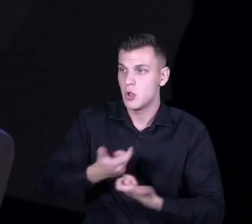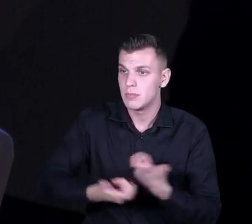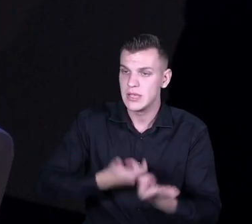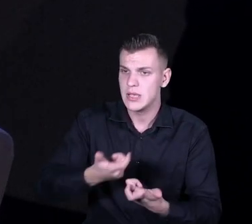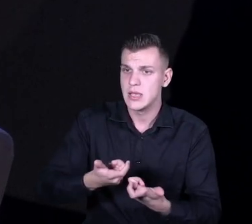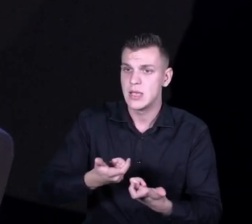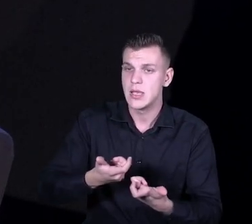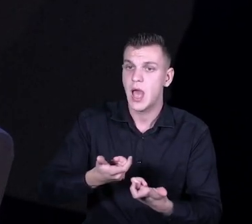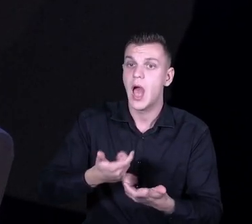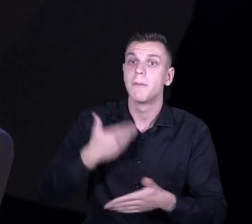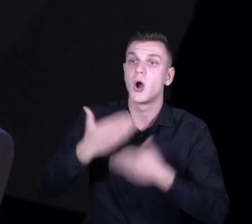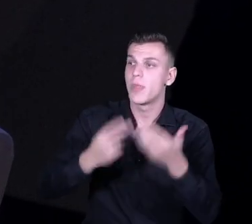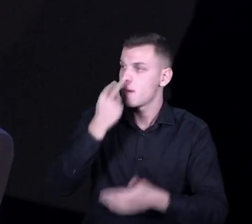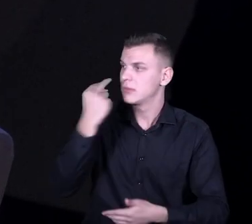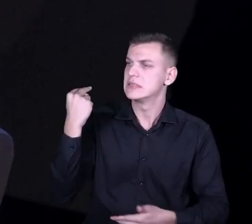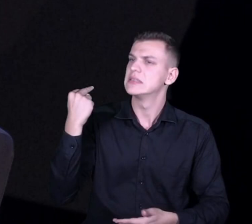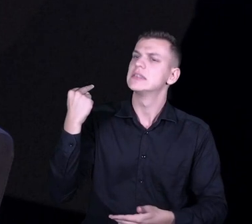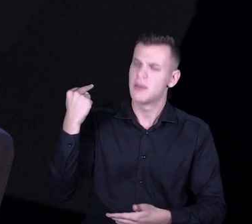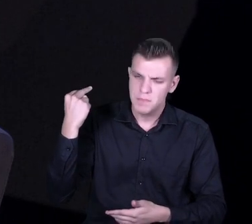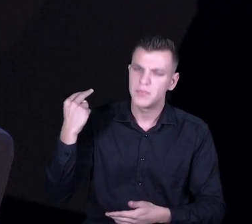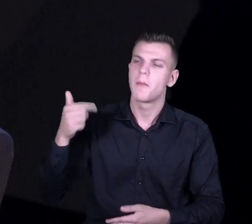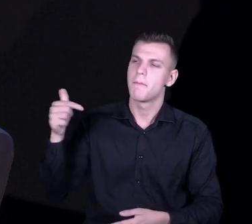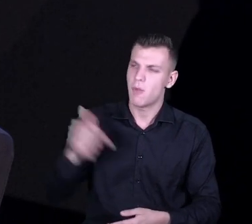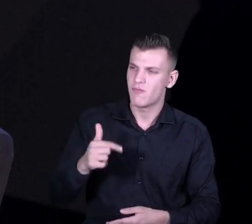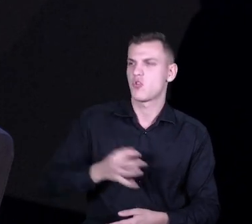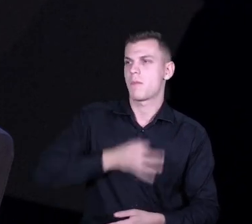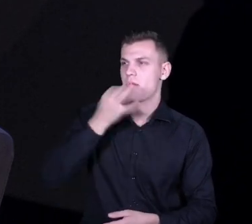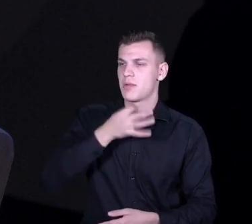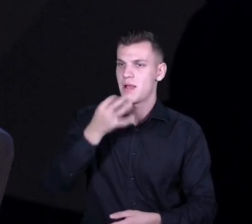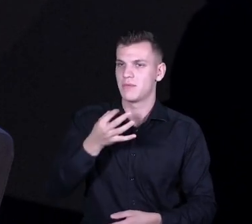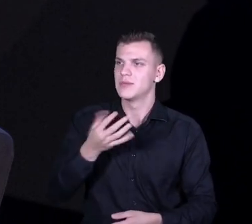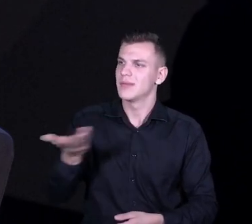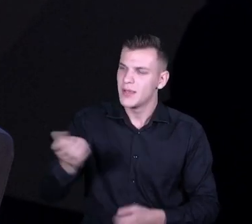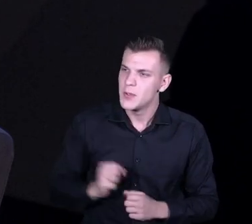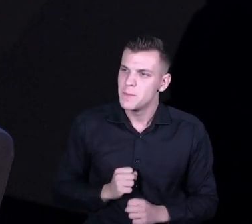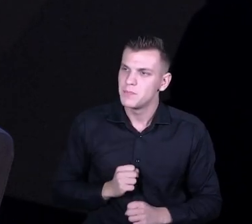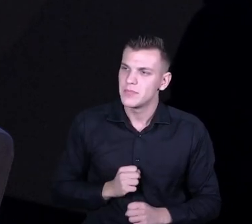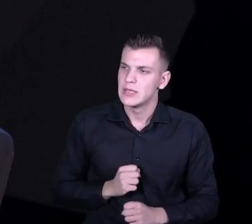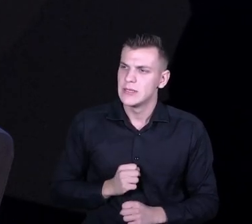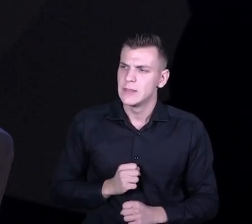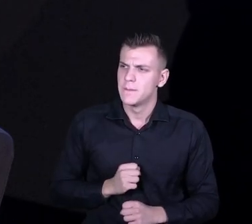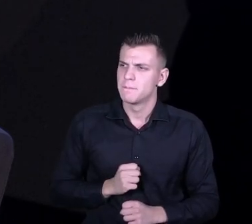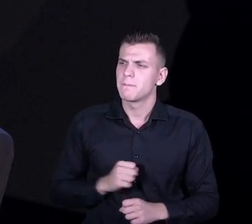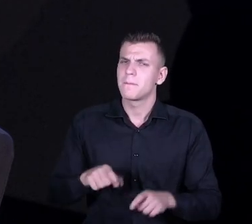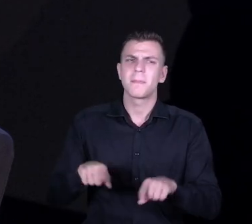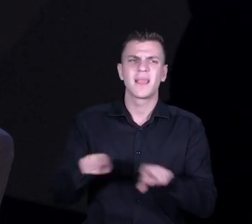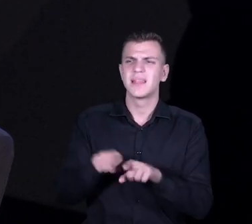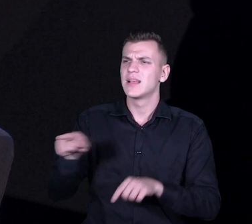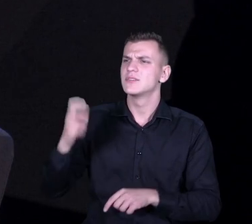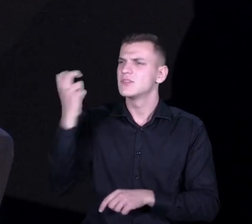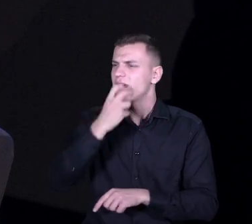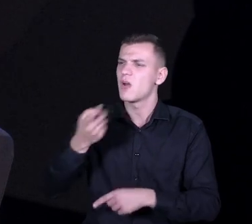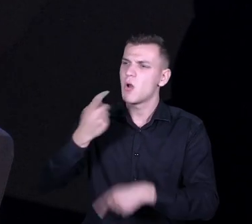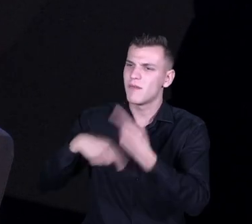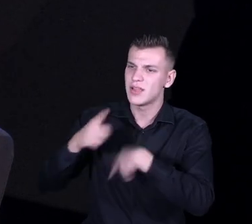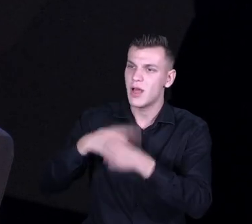wcześniej, wie, że zrobiłby to już w inny sposób. Ale też to było ciekawe, co wskazałeś, że